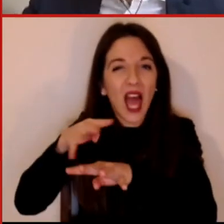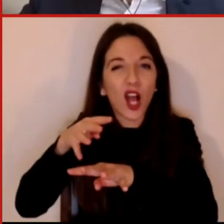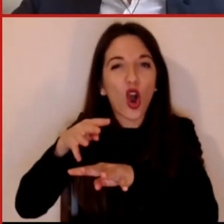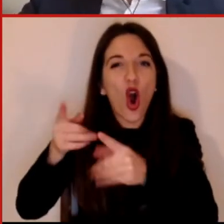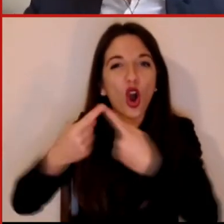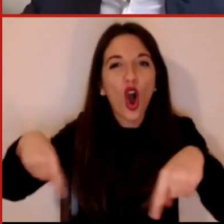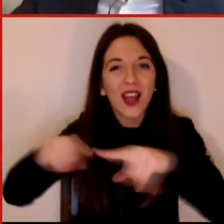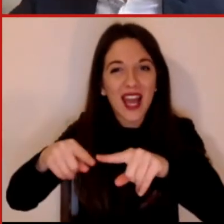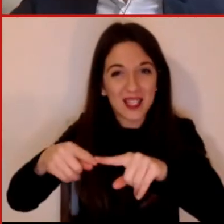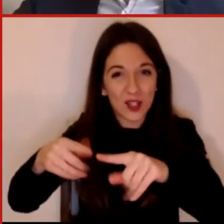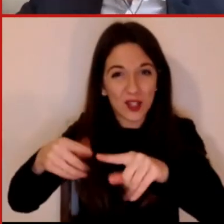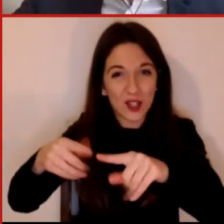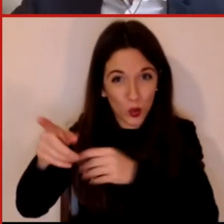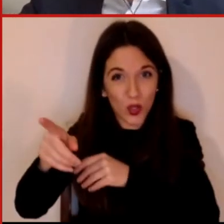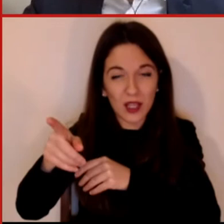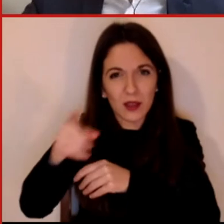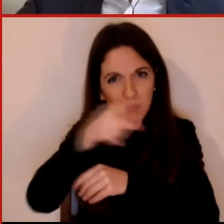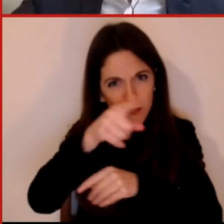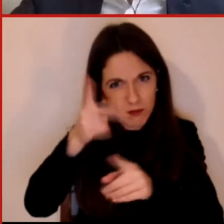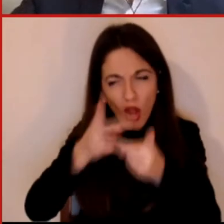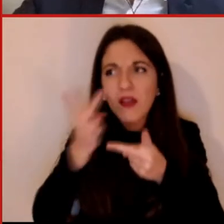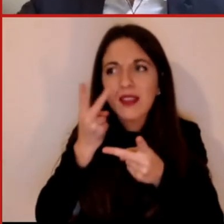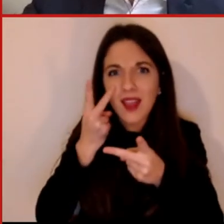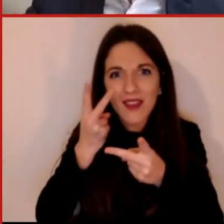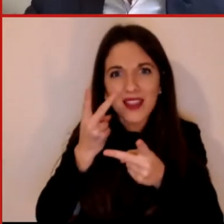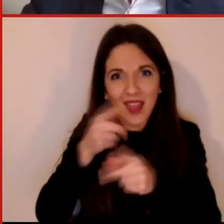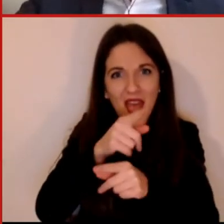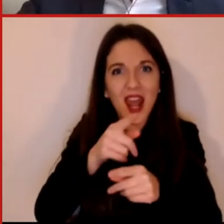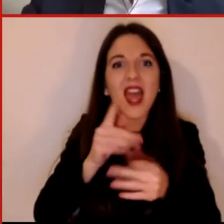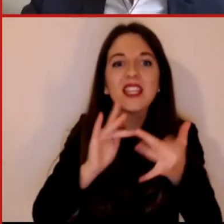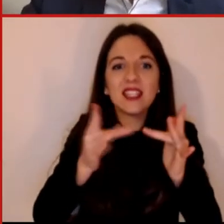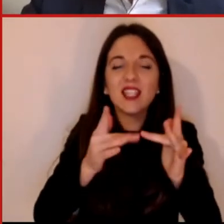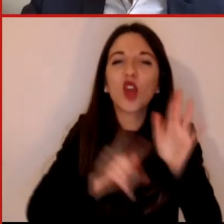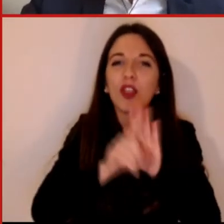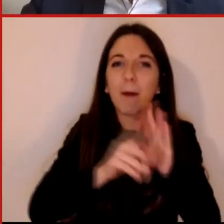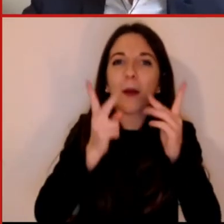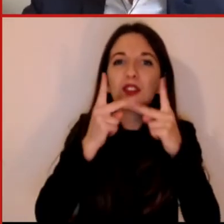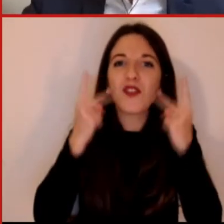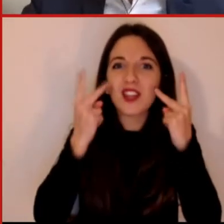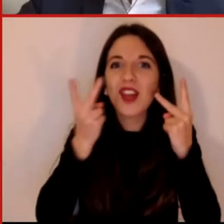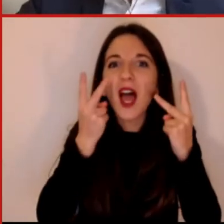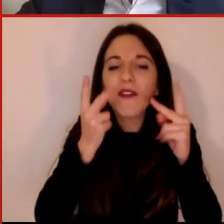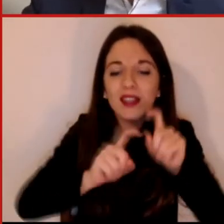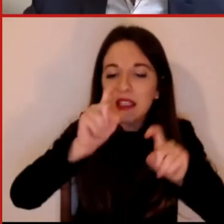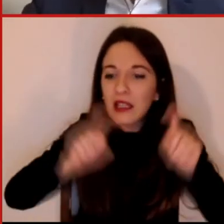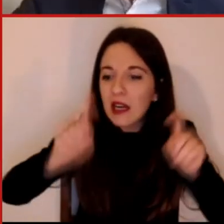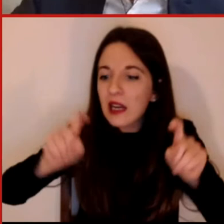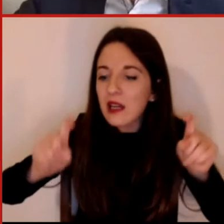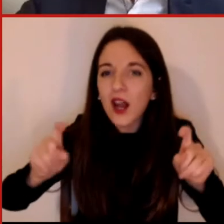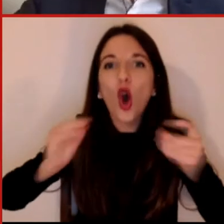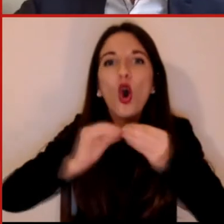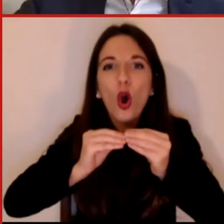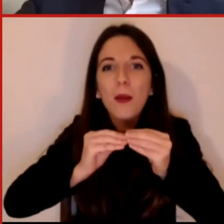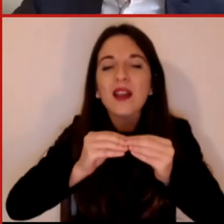una misurazione costante e millimetrica fondamentalmente della felicità